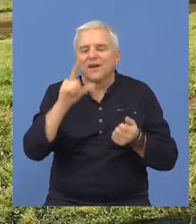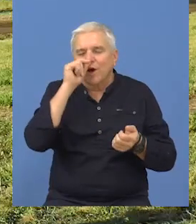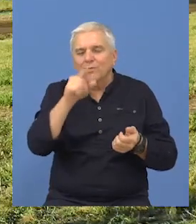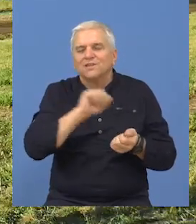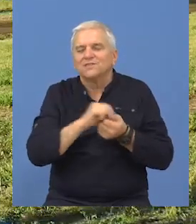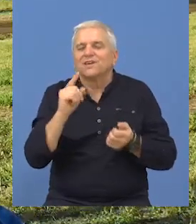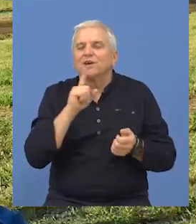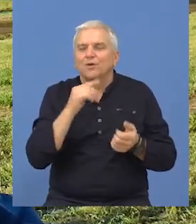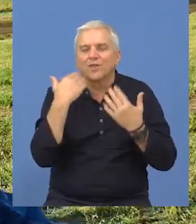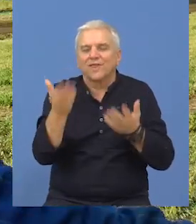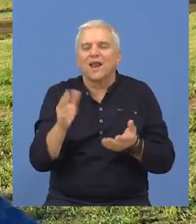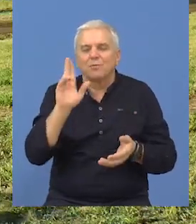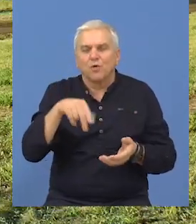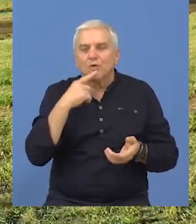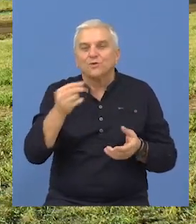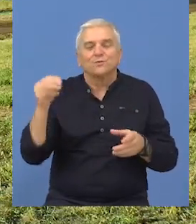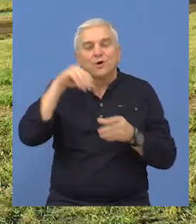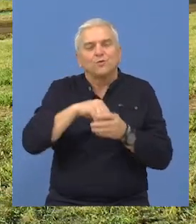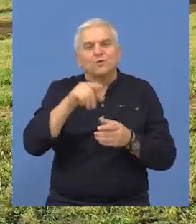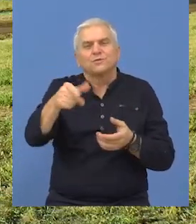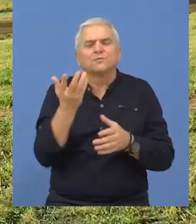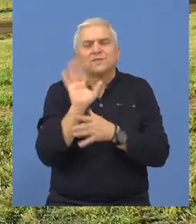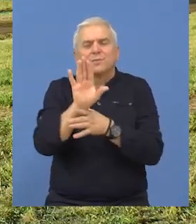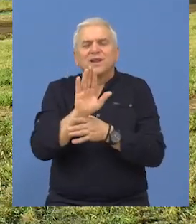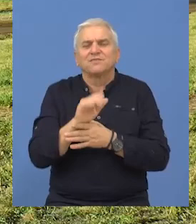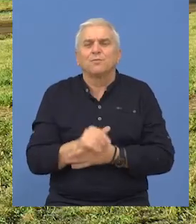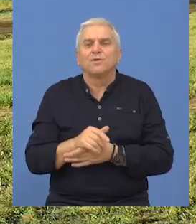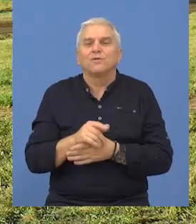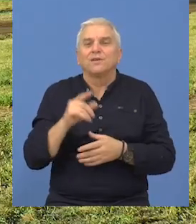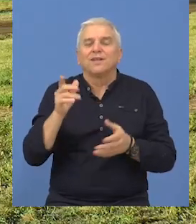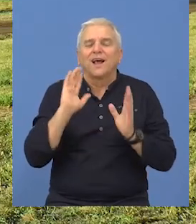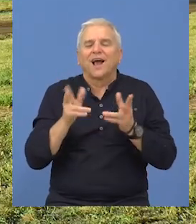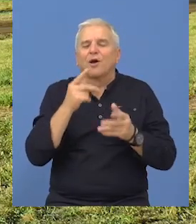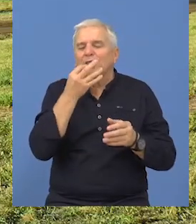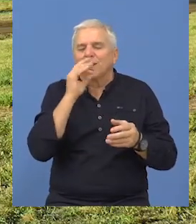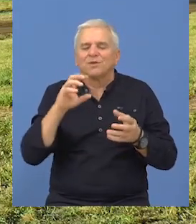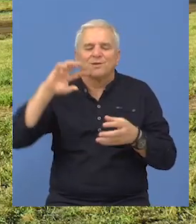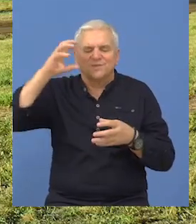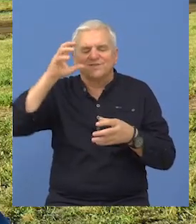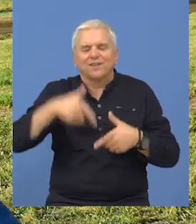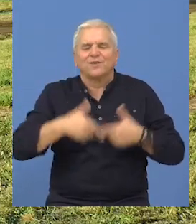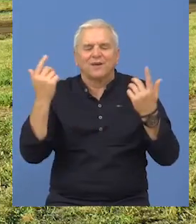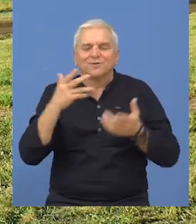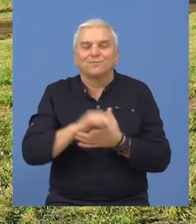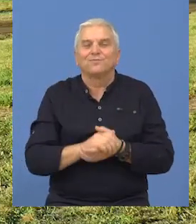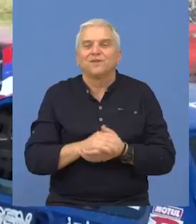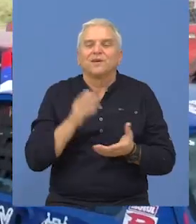opštini, hvala svima koji su nam dali ovo mogućevi, da možemo da se predstavimo u najboljem svetlu i mislim da smo to uradili. U